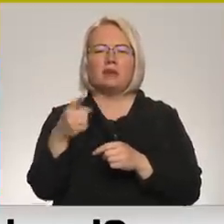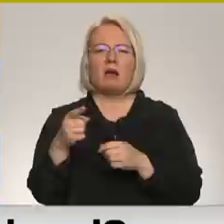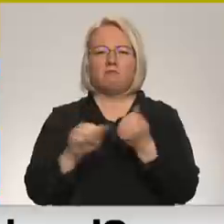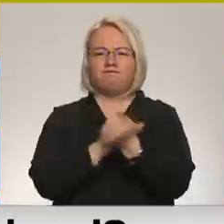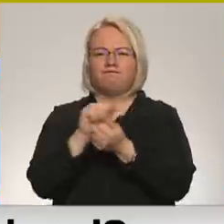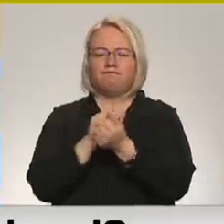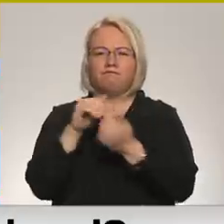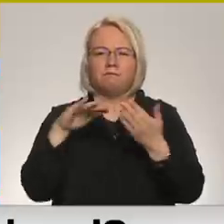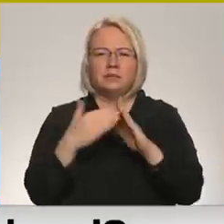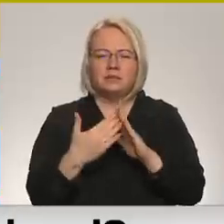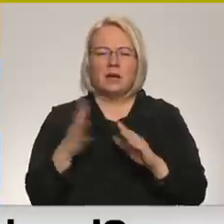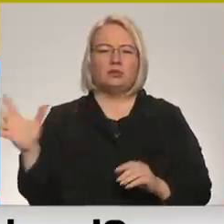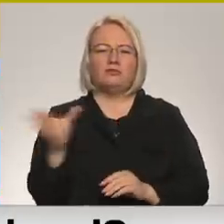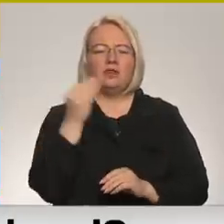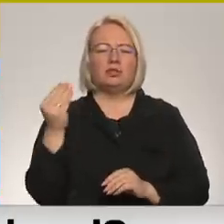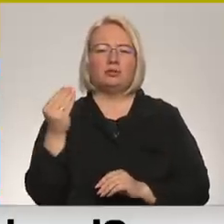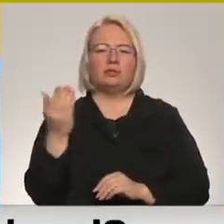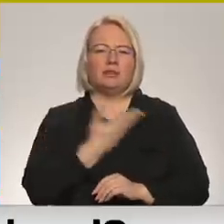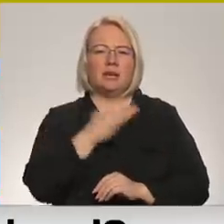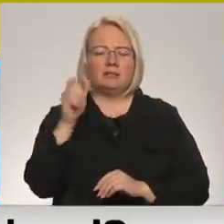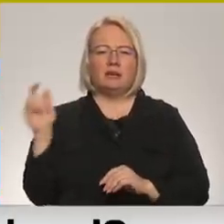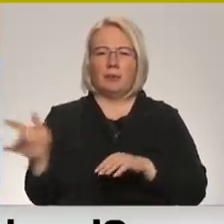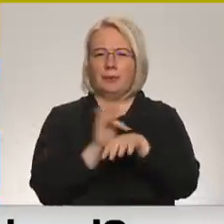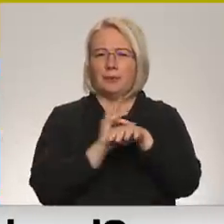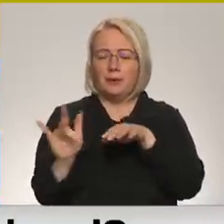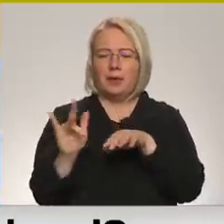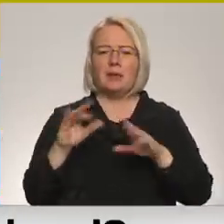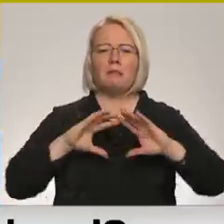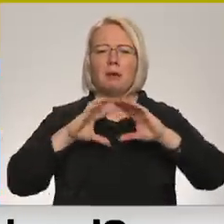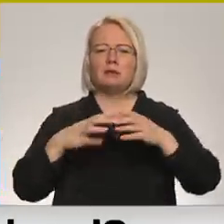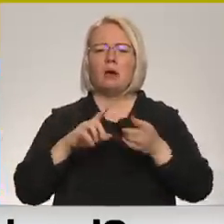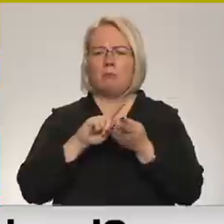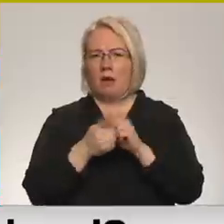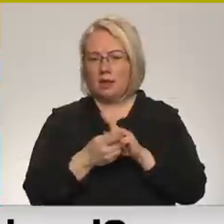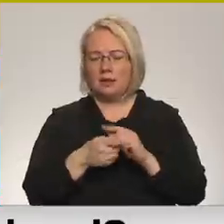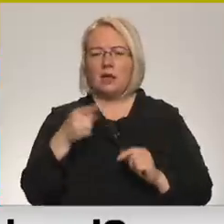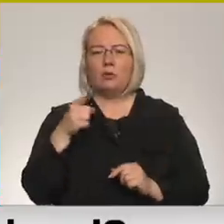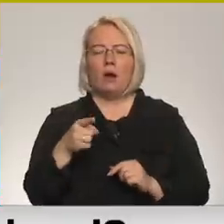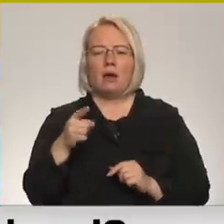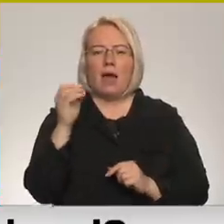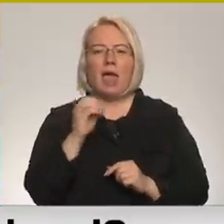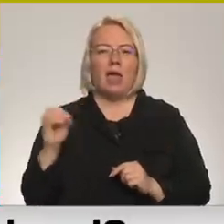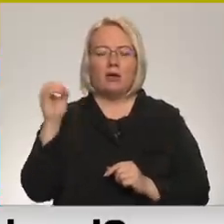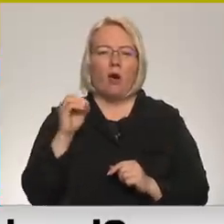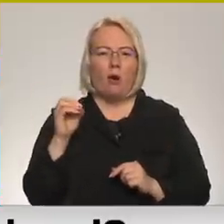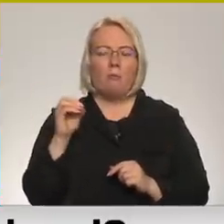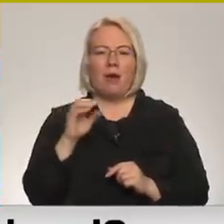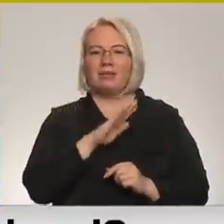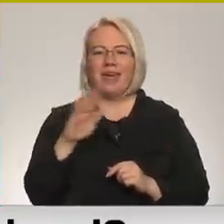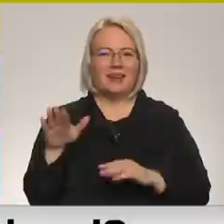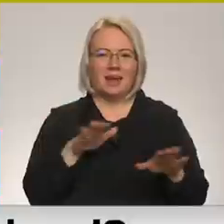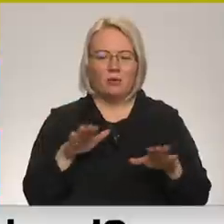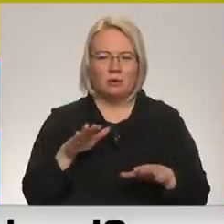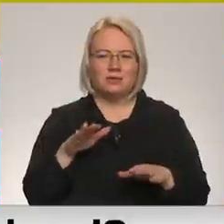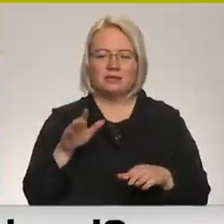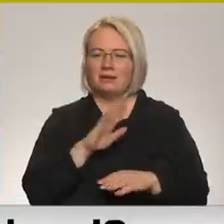un visi tur esošos iedzīvotājs, tā pasaula tā pasaula mainīsies. Tas, ka rietumvairis nespēs nerēģēt uz to, visu